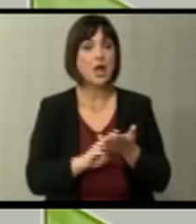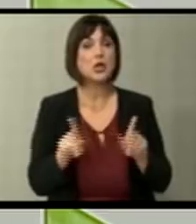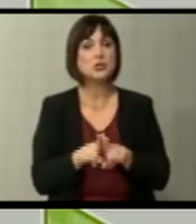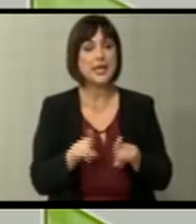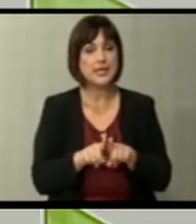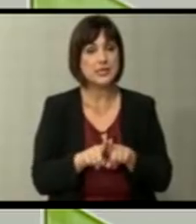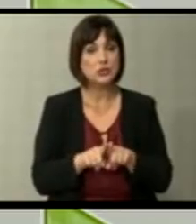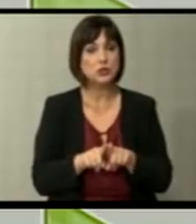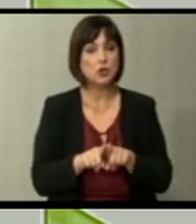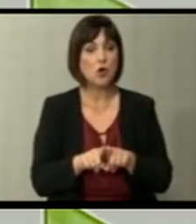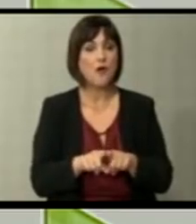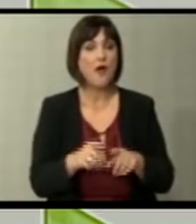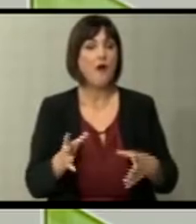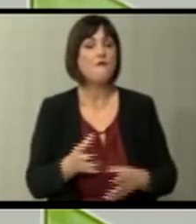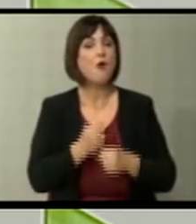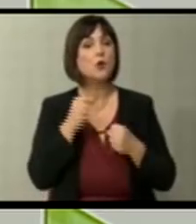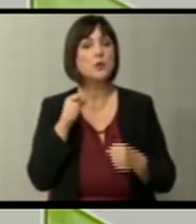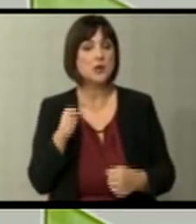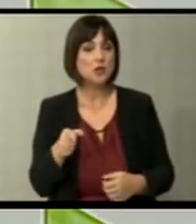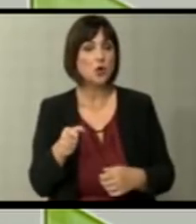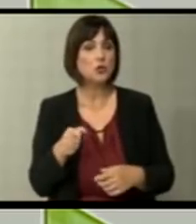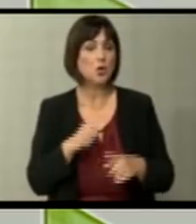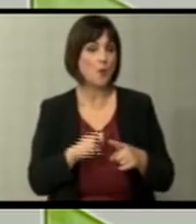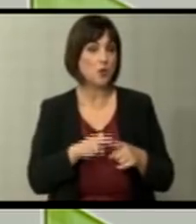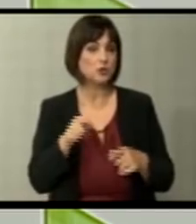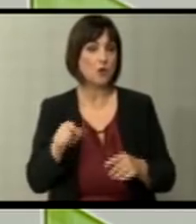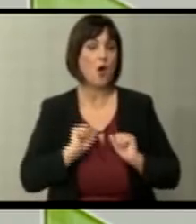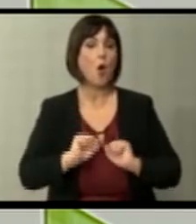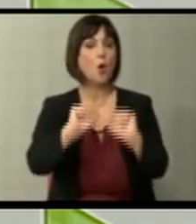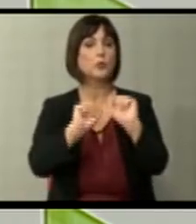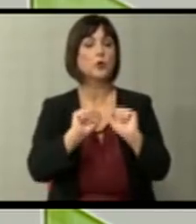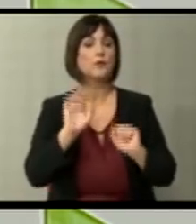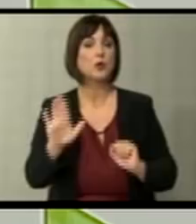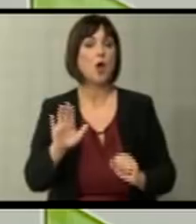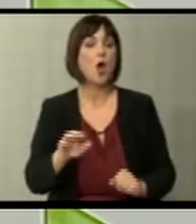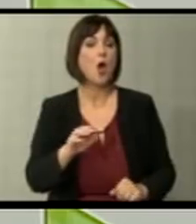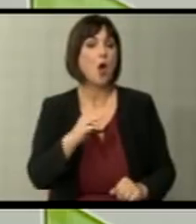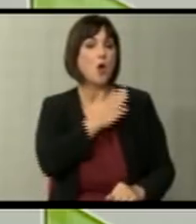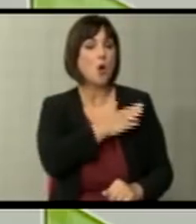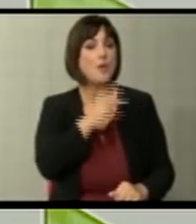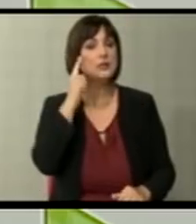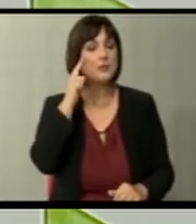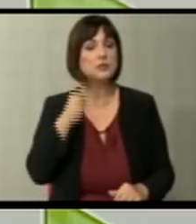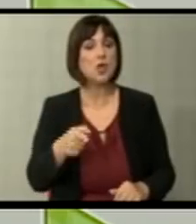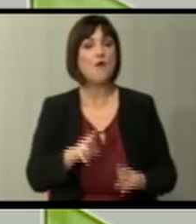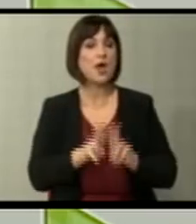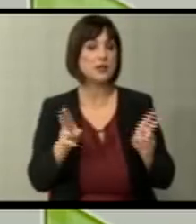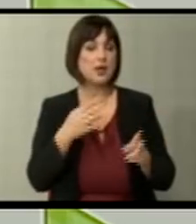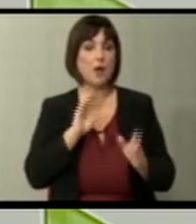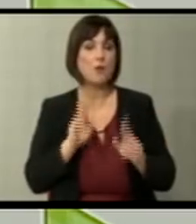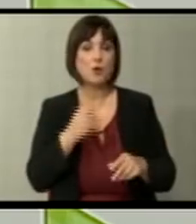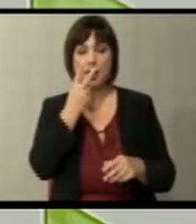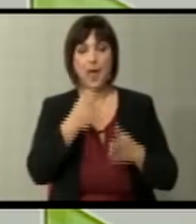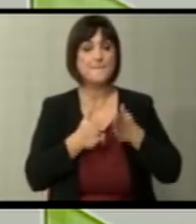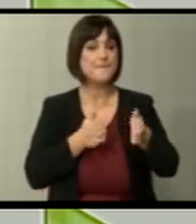така формирани поради овој отпор кон комесарката. бисам дека овој развојнија мора да го гледаме